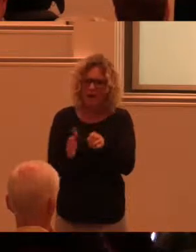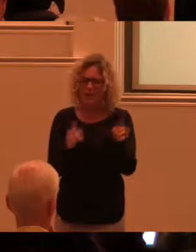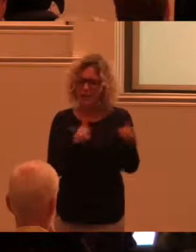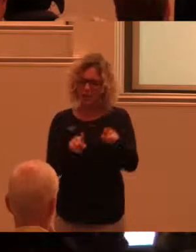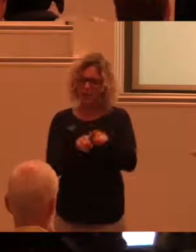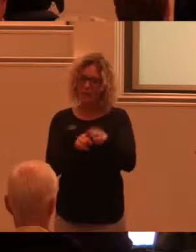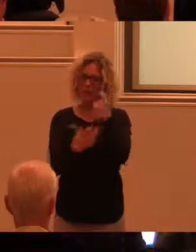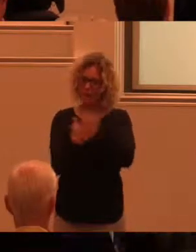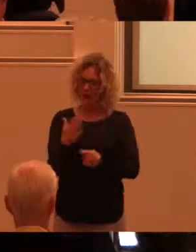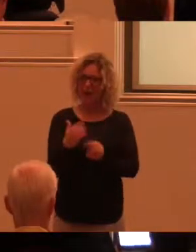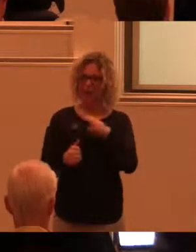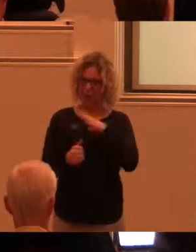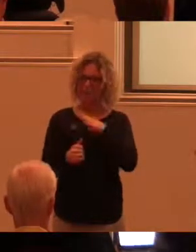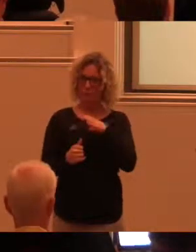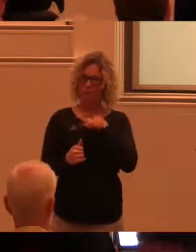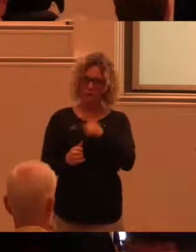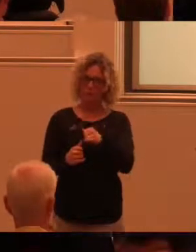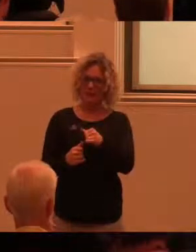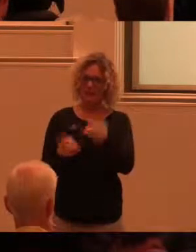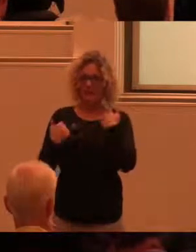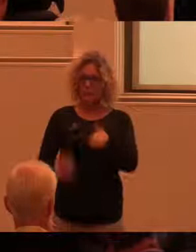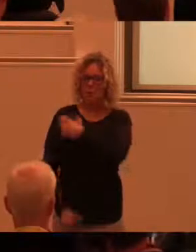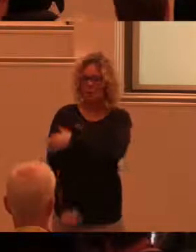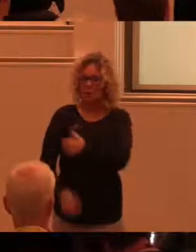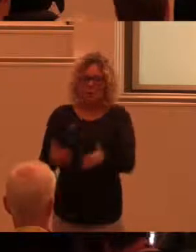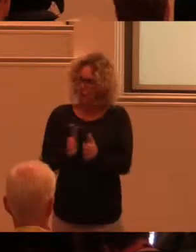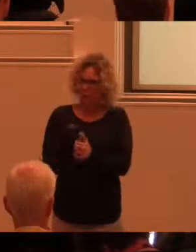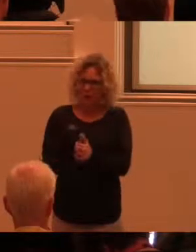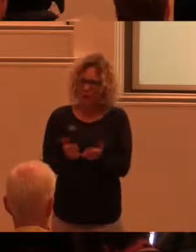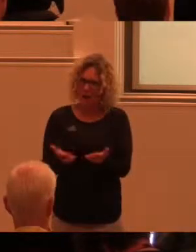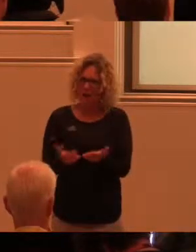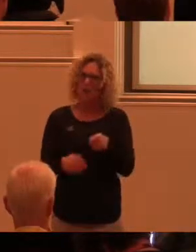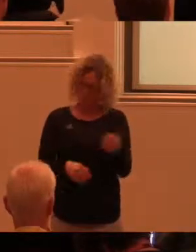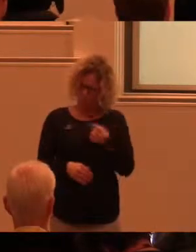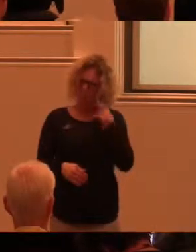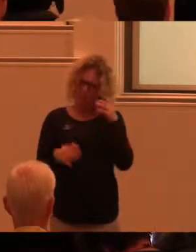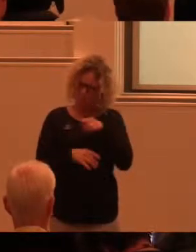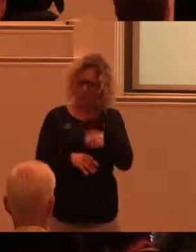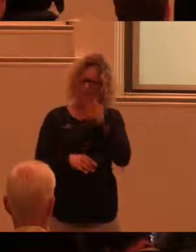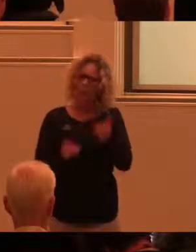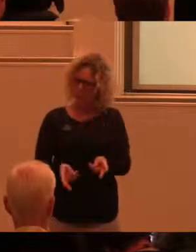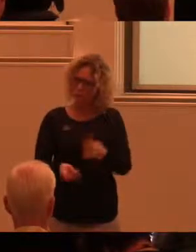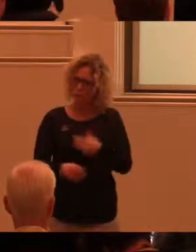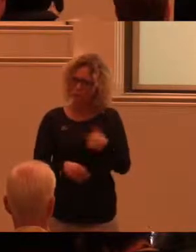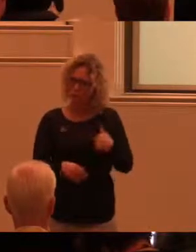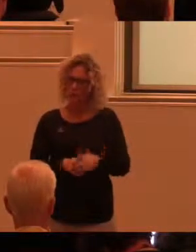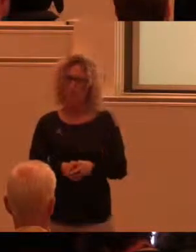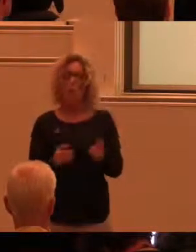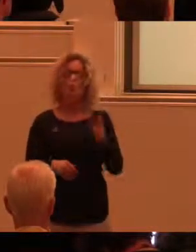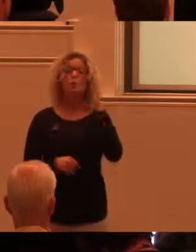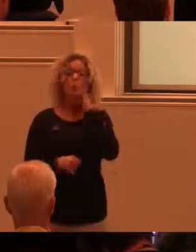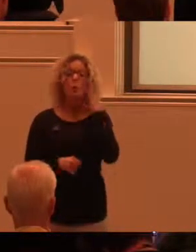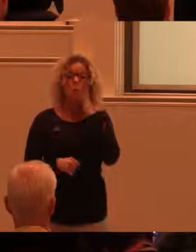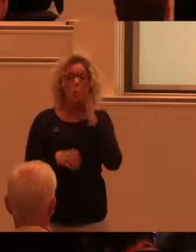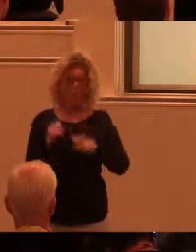designen som yttrar sig i personlig assistans. Är det inte dags att börja fundera över de frågorna? Sen handlar det om bostäder.